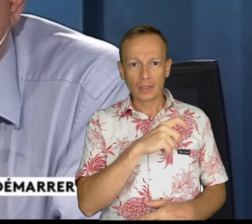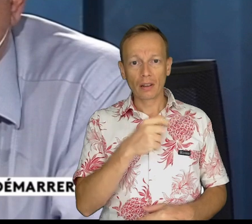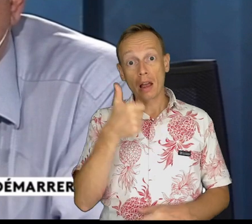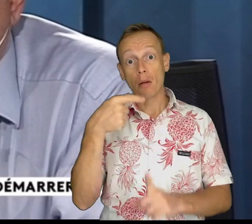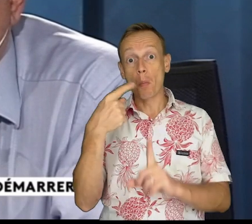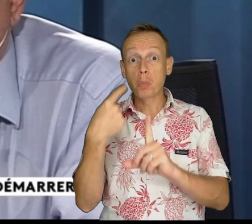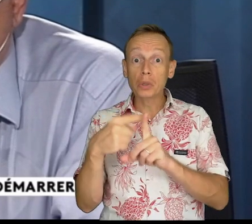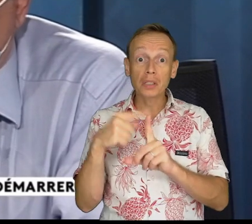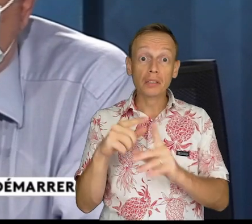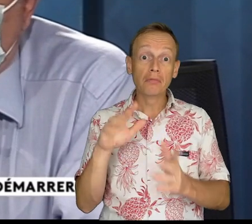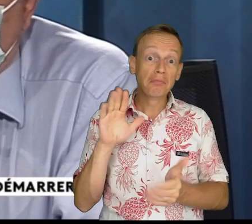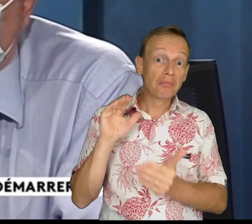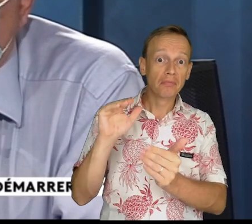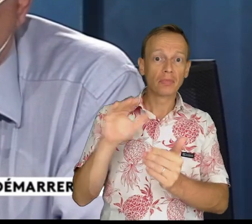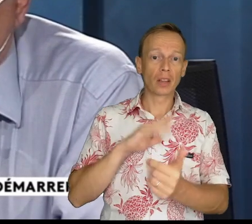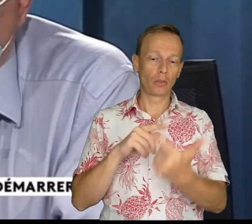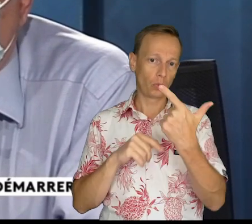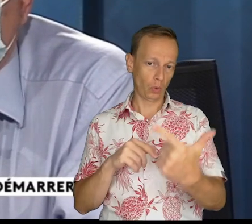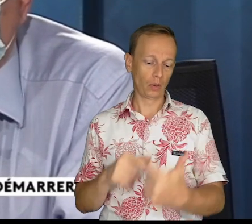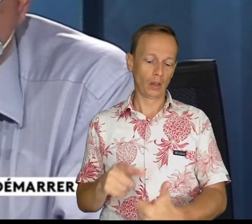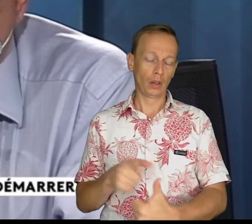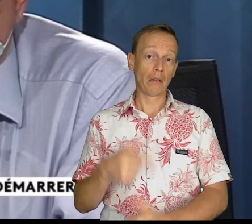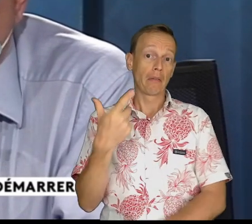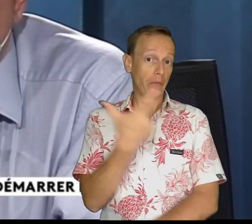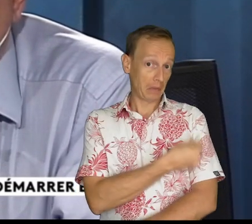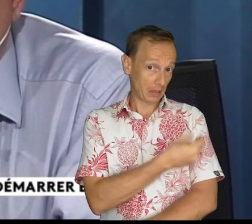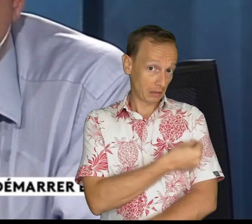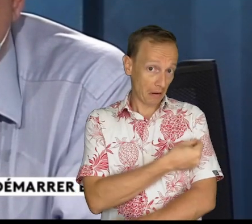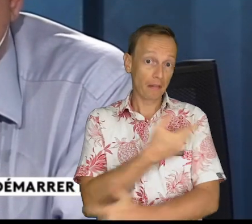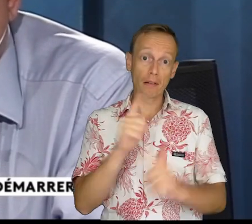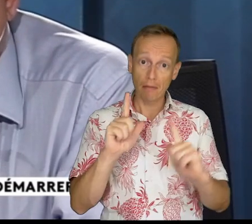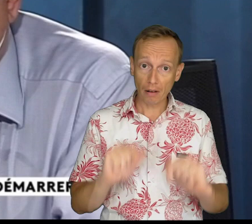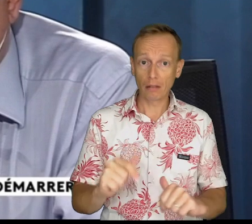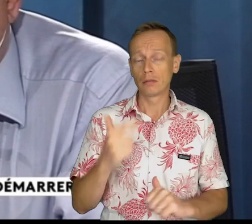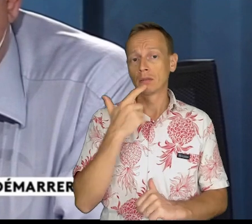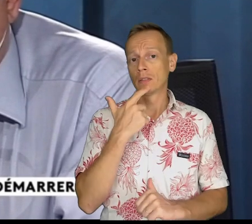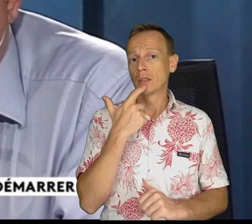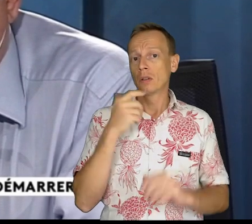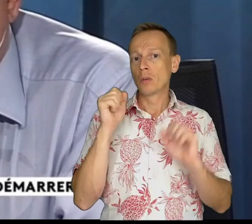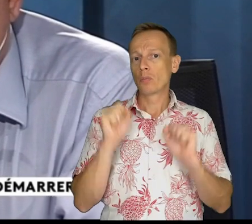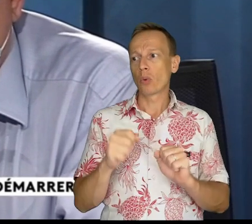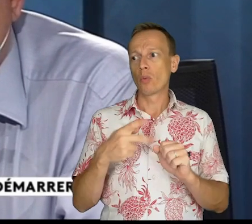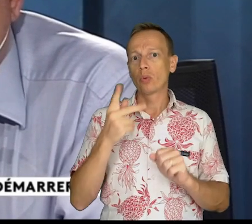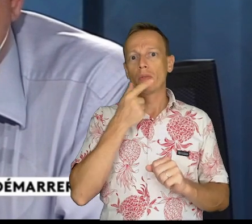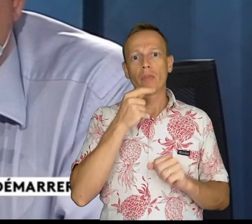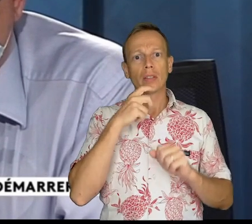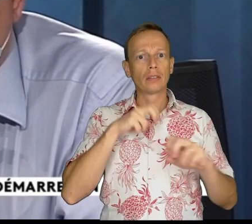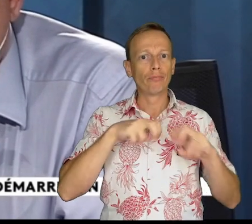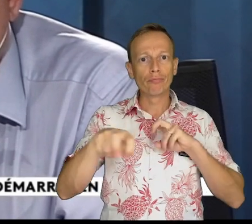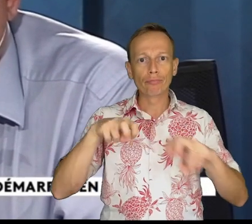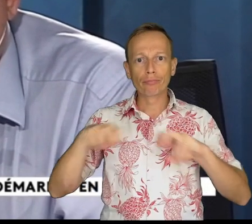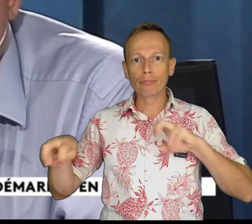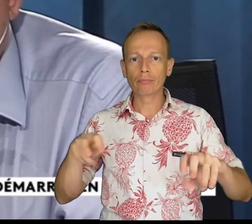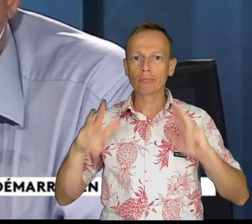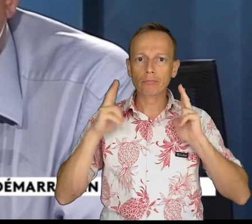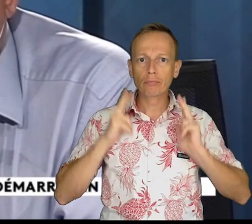'est que pour moi, il y en a deux.'est d'abord effectivement le vaccin qui va permettre de circuler un peu plus facilement